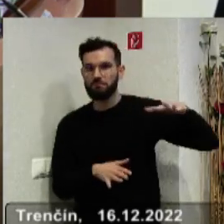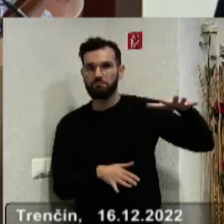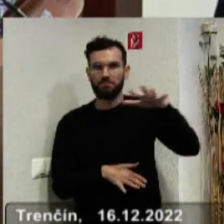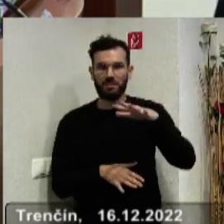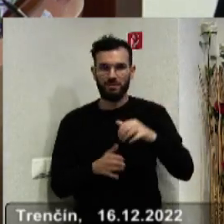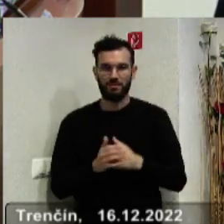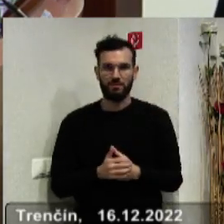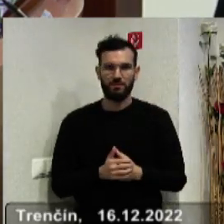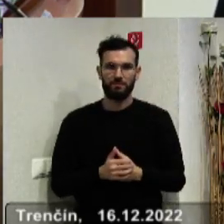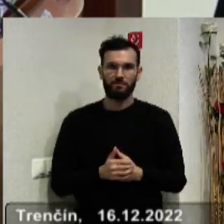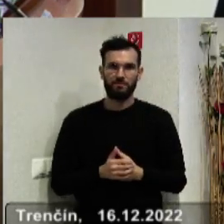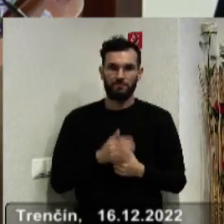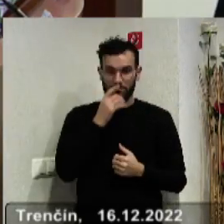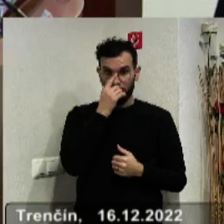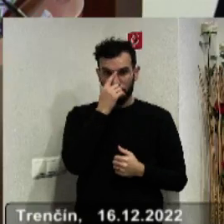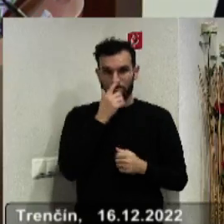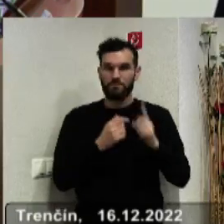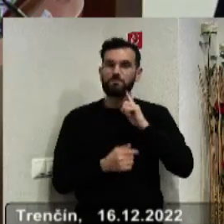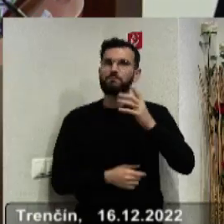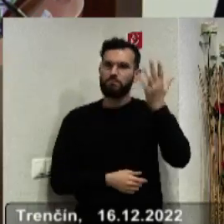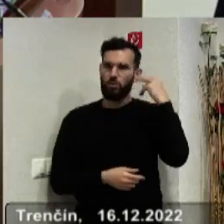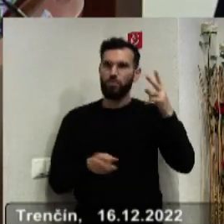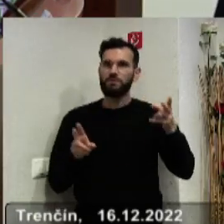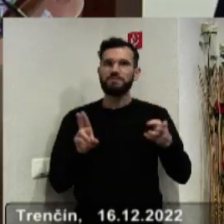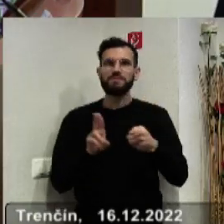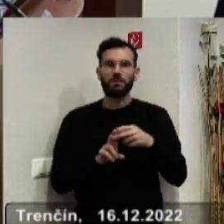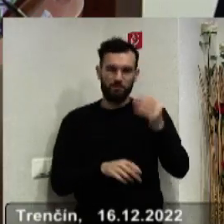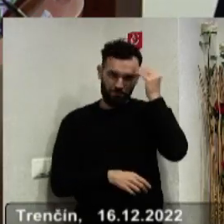Pamätám, pred deviatiemi rokmi takéto stretnutie prvé s ním.